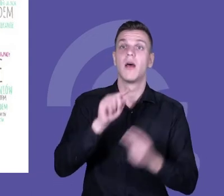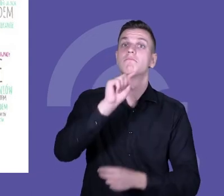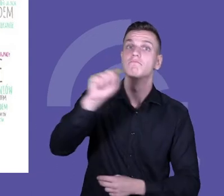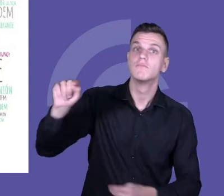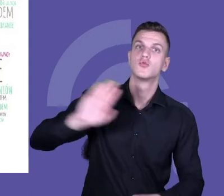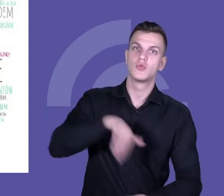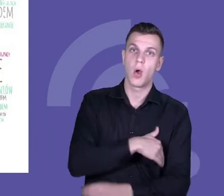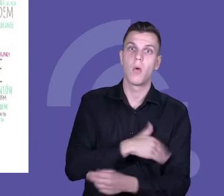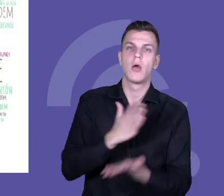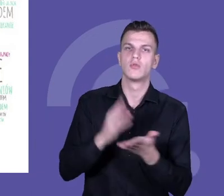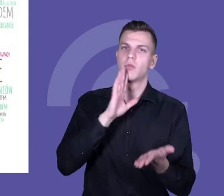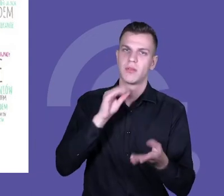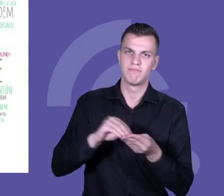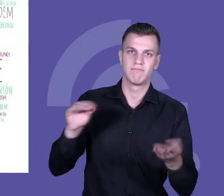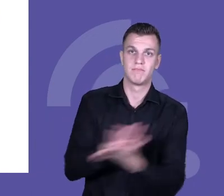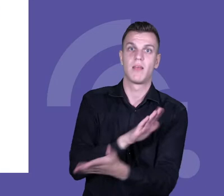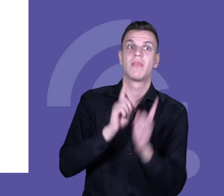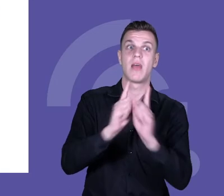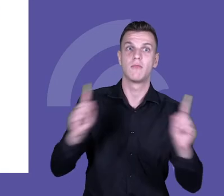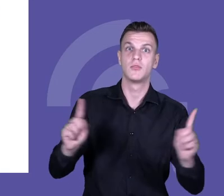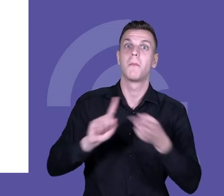elementem pracy nauczycieli.